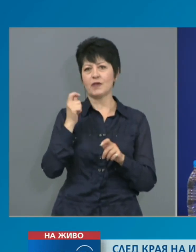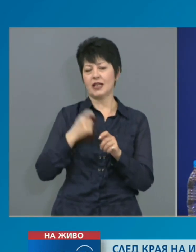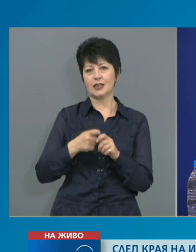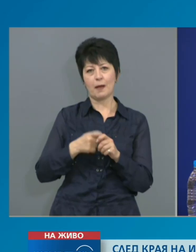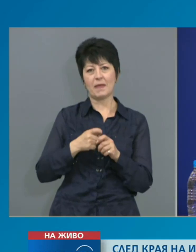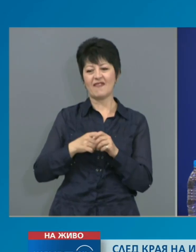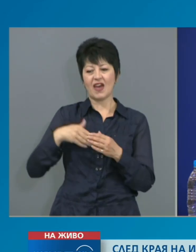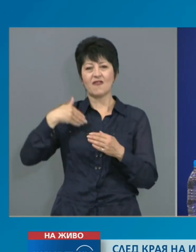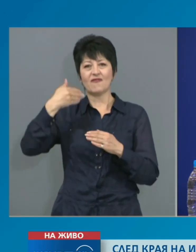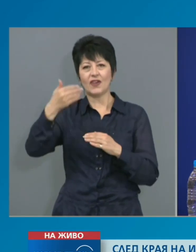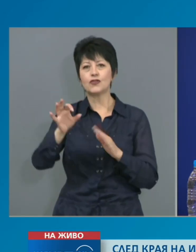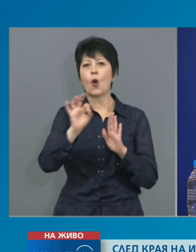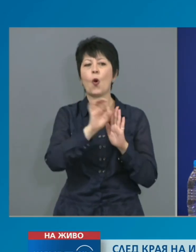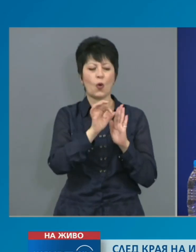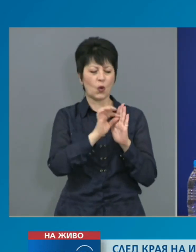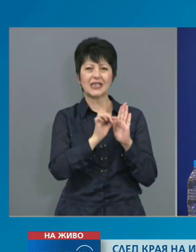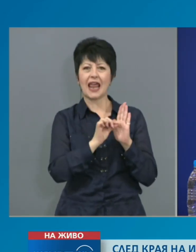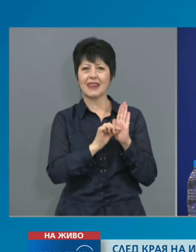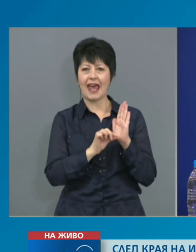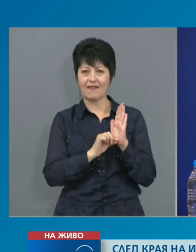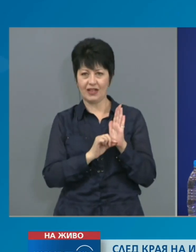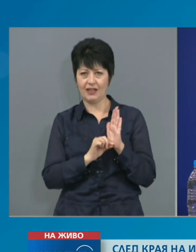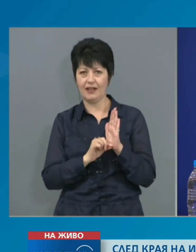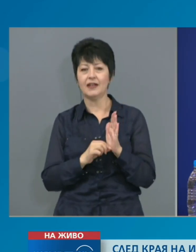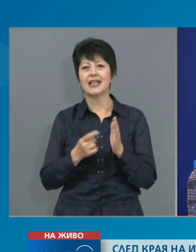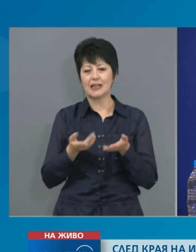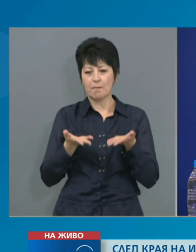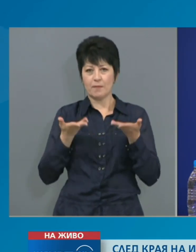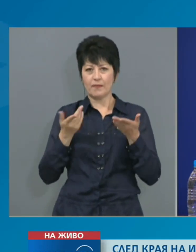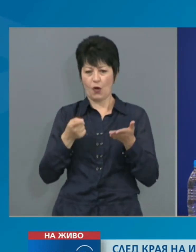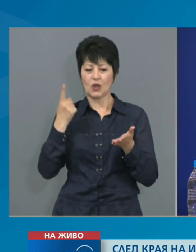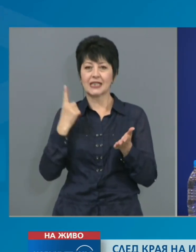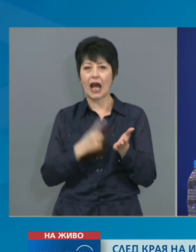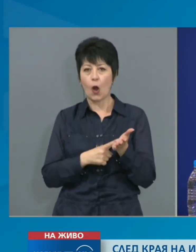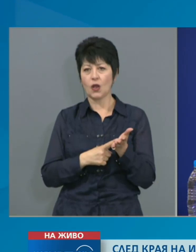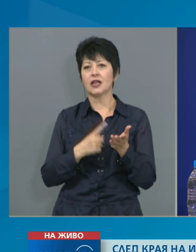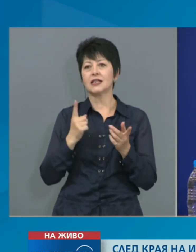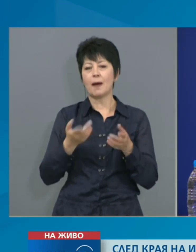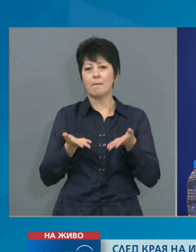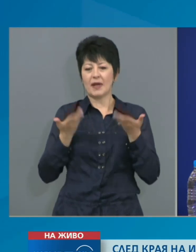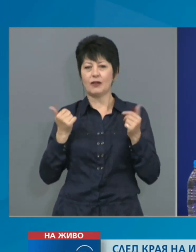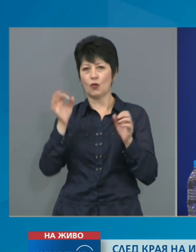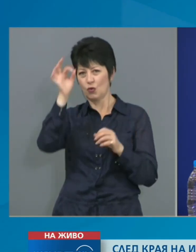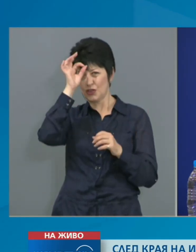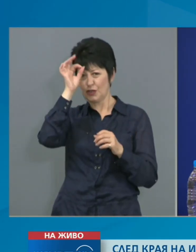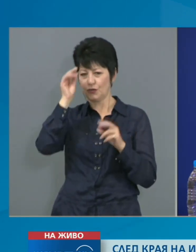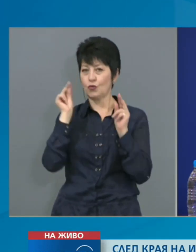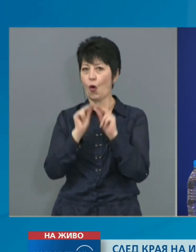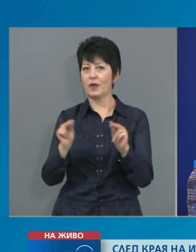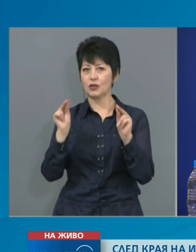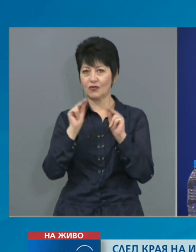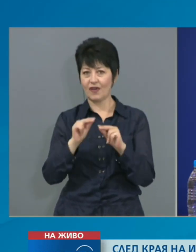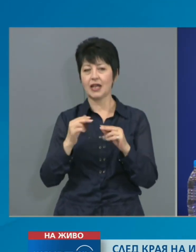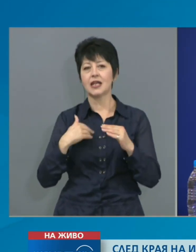119-я линия 3-та от Закона за предучилищното и училищното образование за установяване степента на